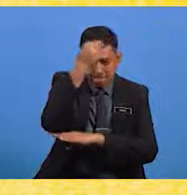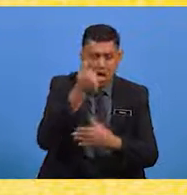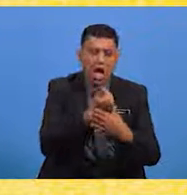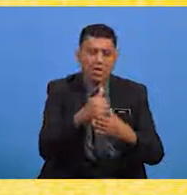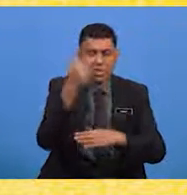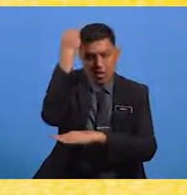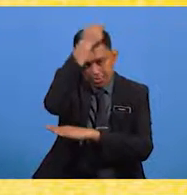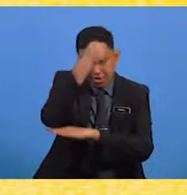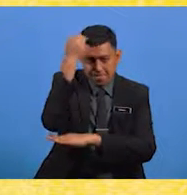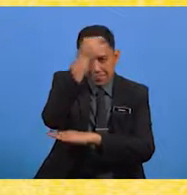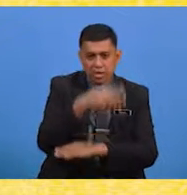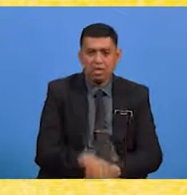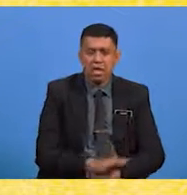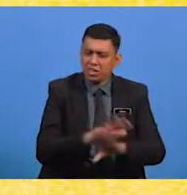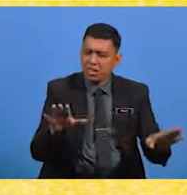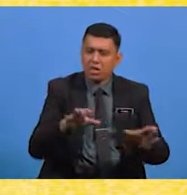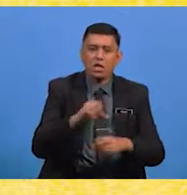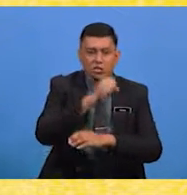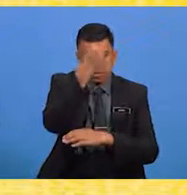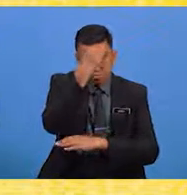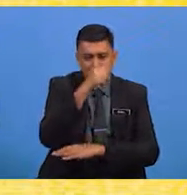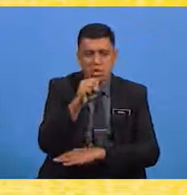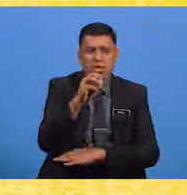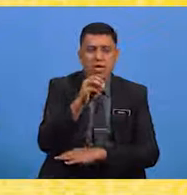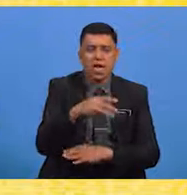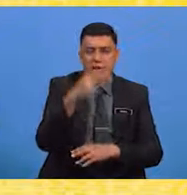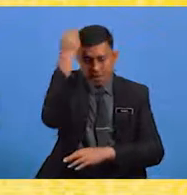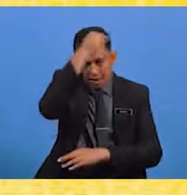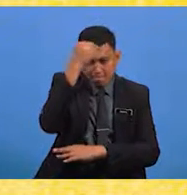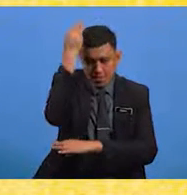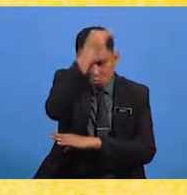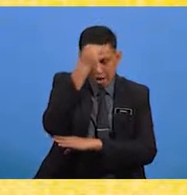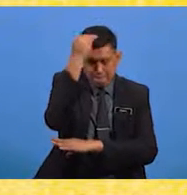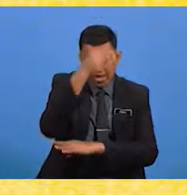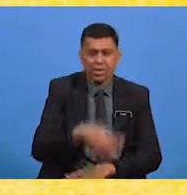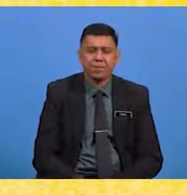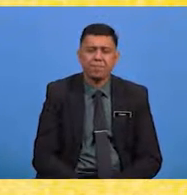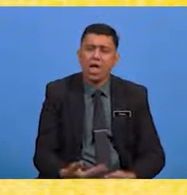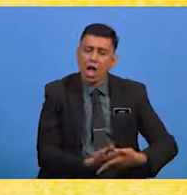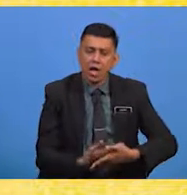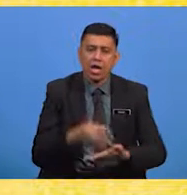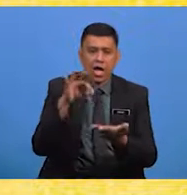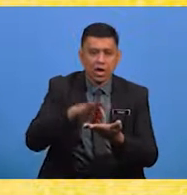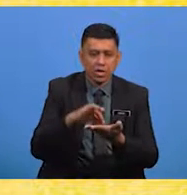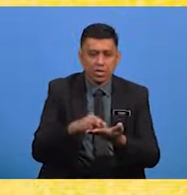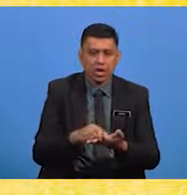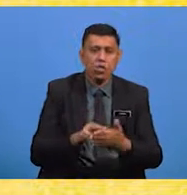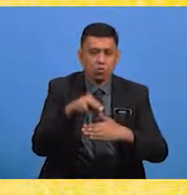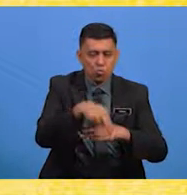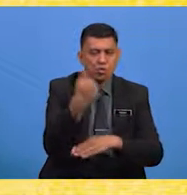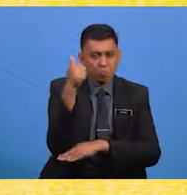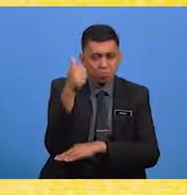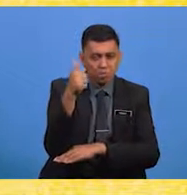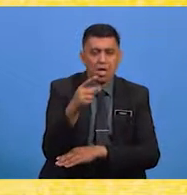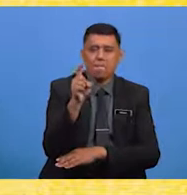antara Nabi, tidak semulia Nabi Muhammad Anak ayam turun sepuluh